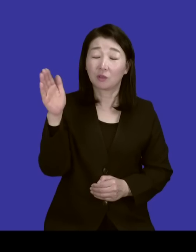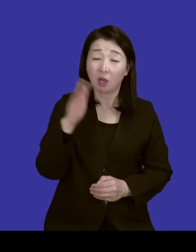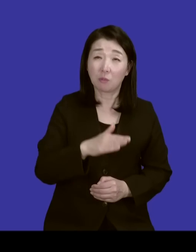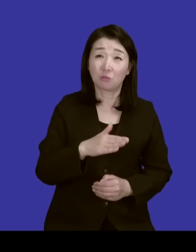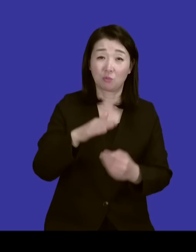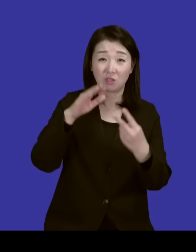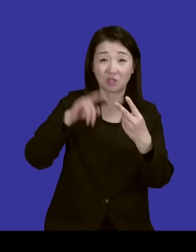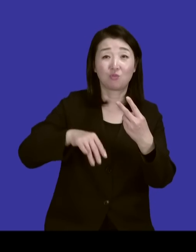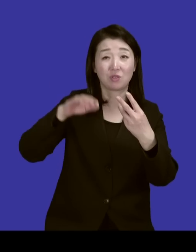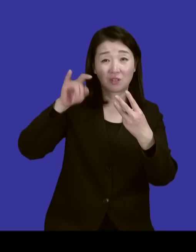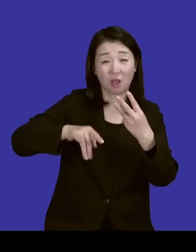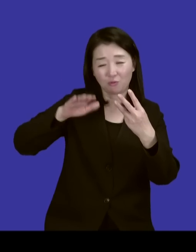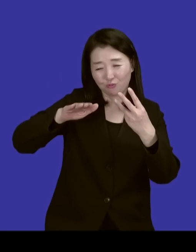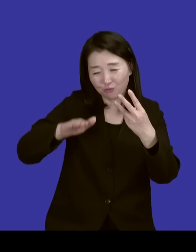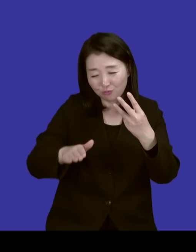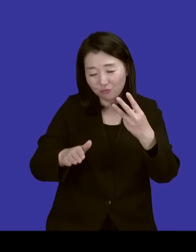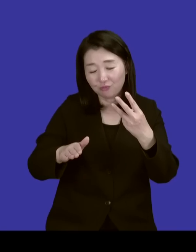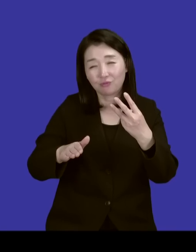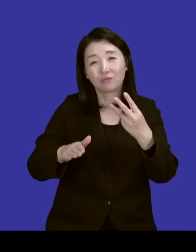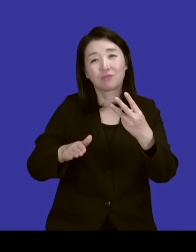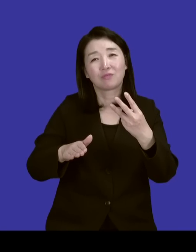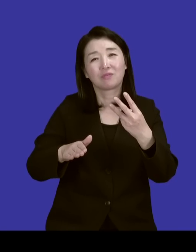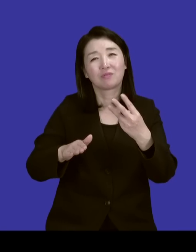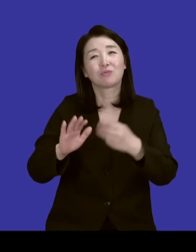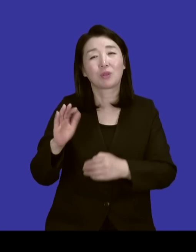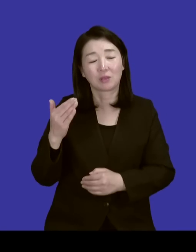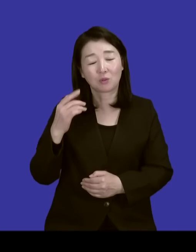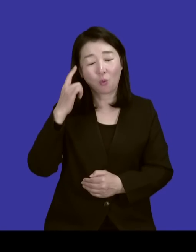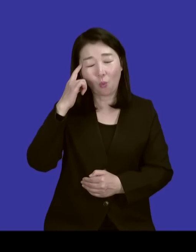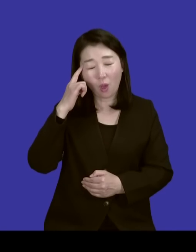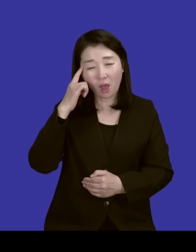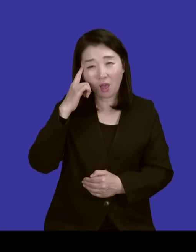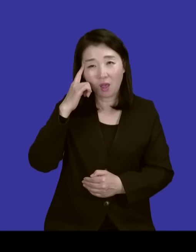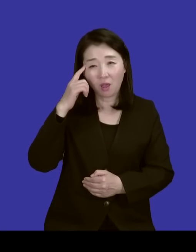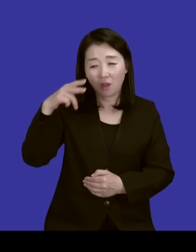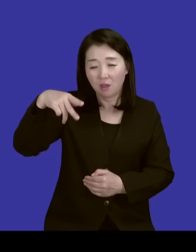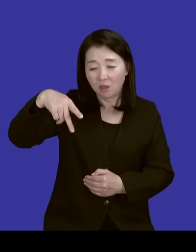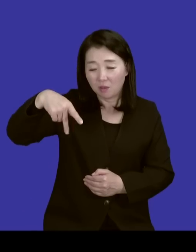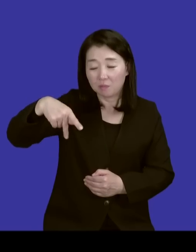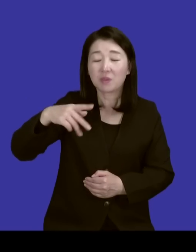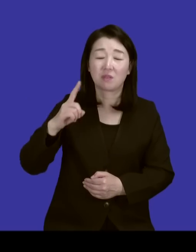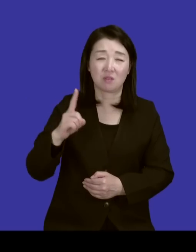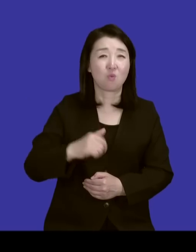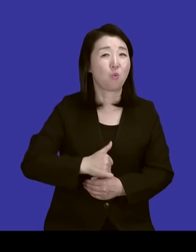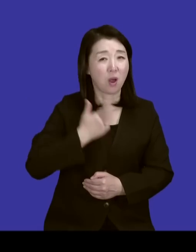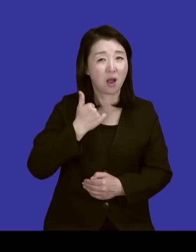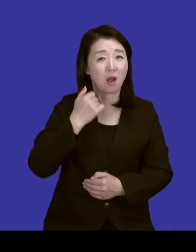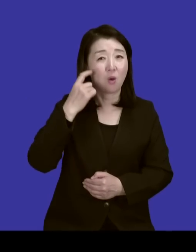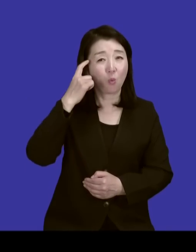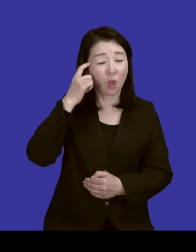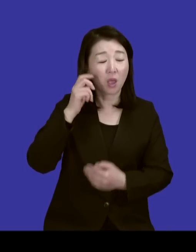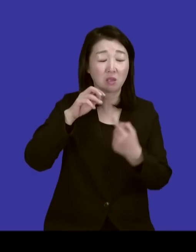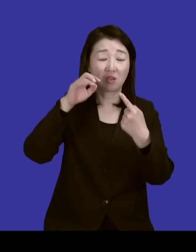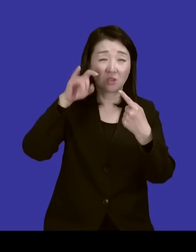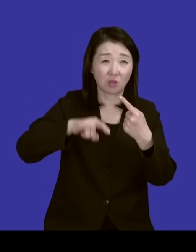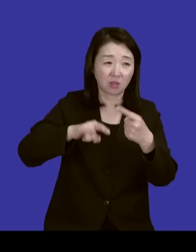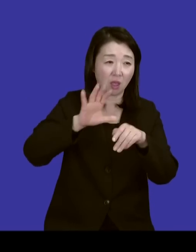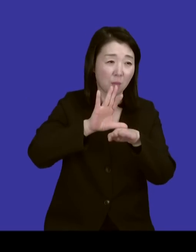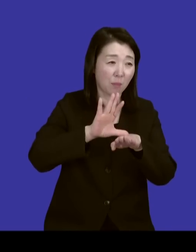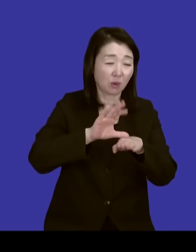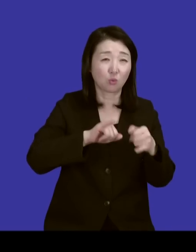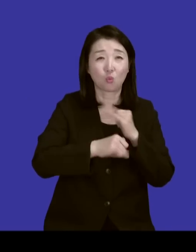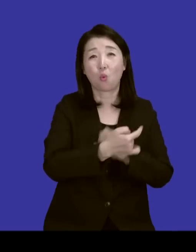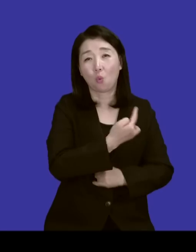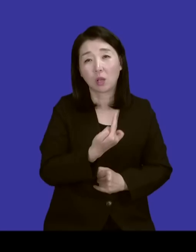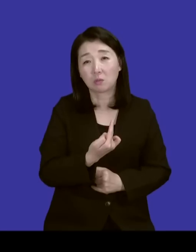3위를 막 내리더라고요. 그냥 화가 나셨지 이제. 왜냐면 그때 1위인데 방송에 안 나오는 분은 없었거든요. 제가 처음이자 마지막일 거예요.